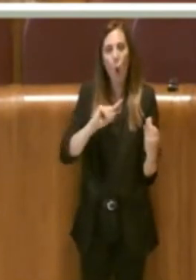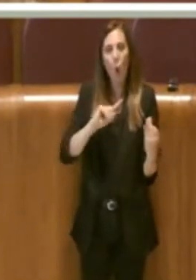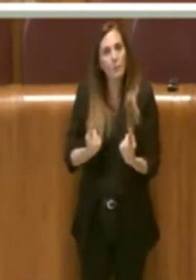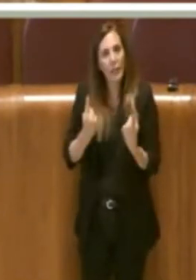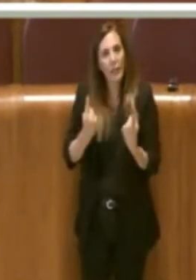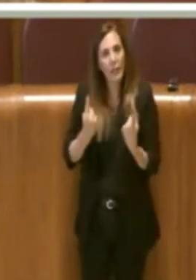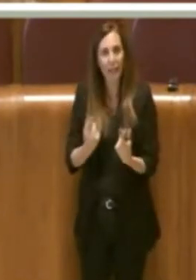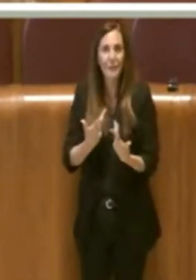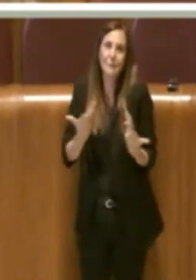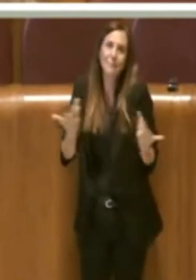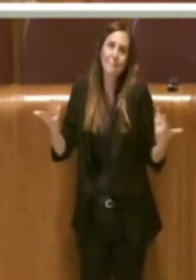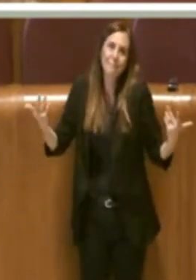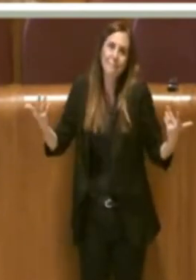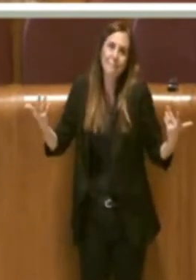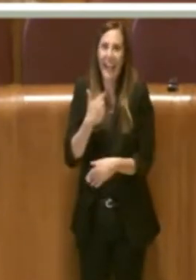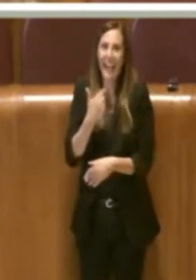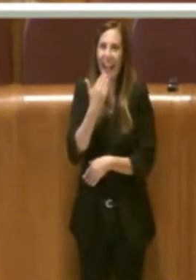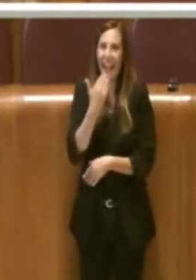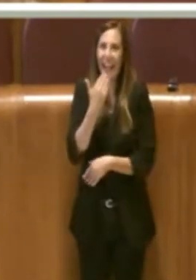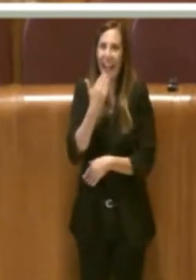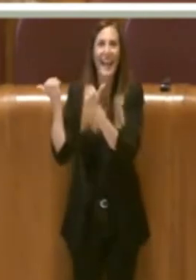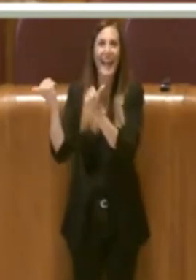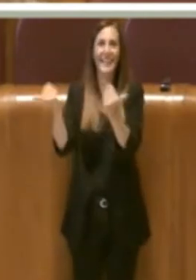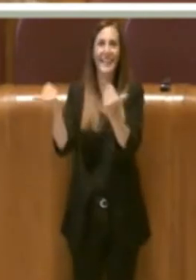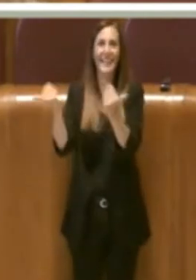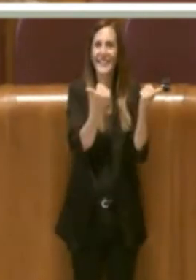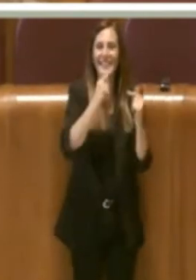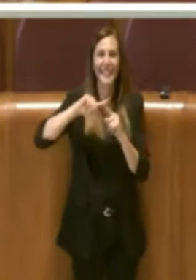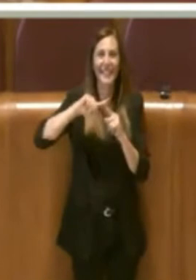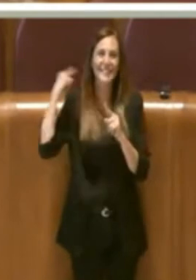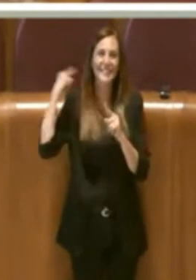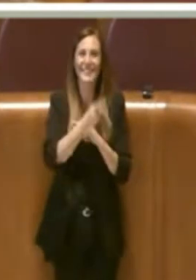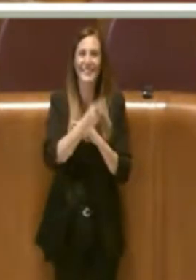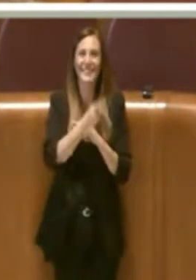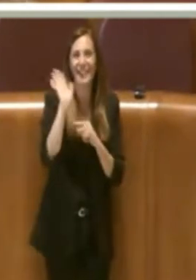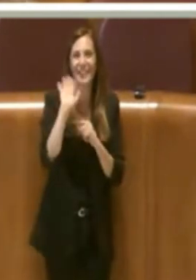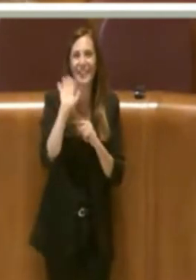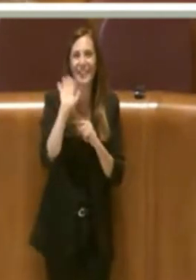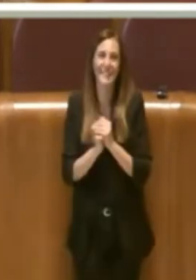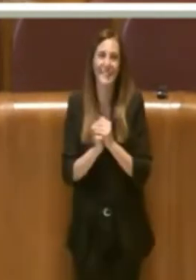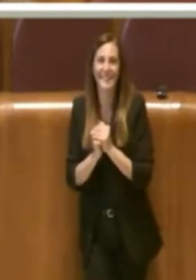bene, arrivederci a tutti, saluto, grazie